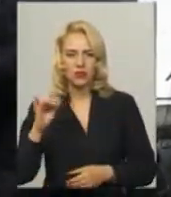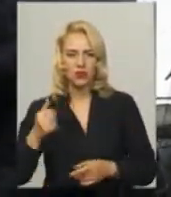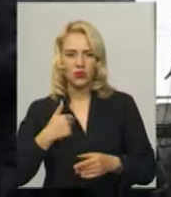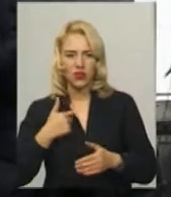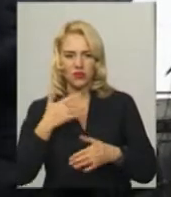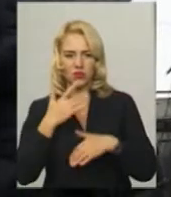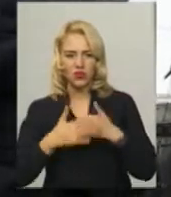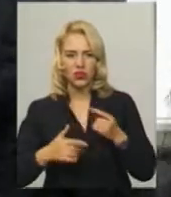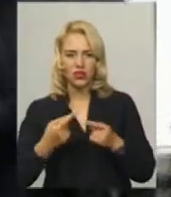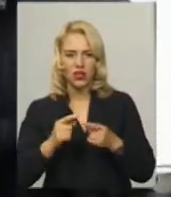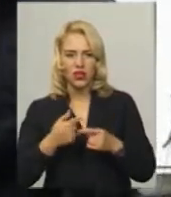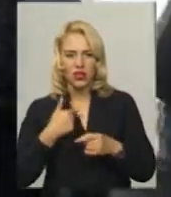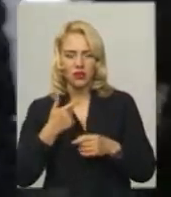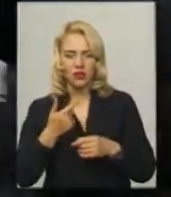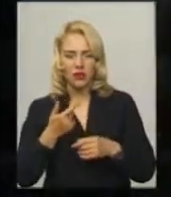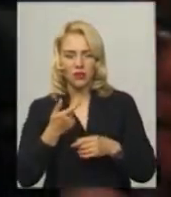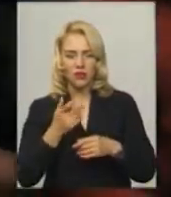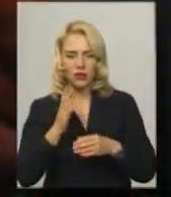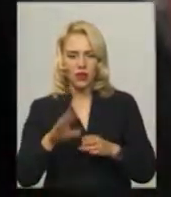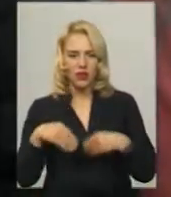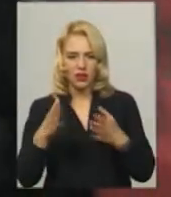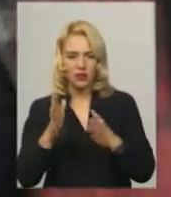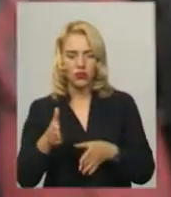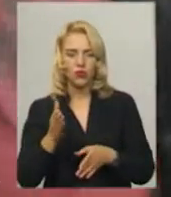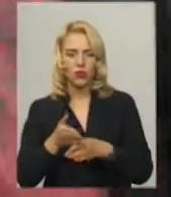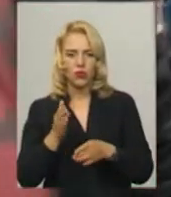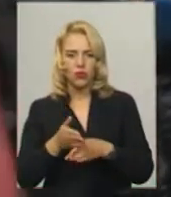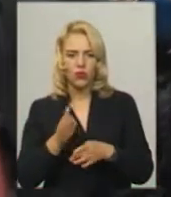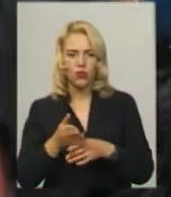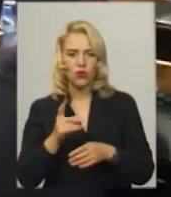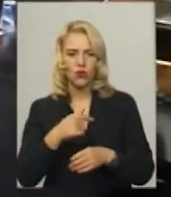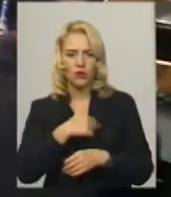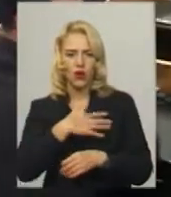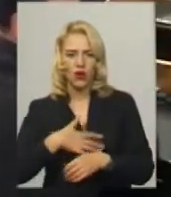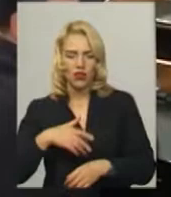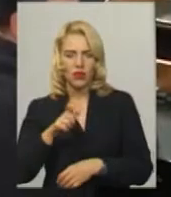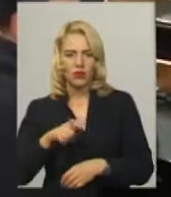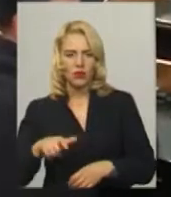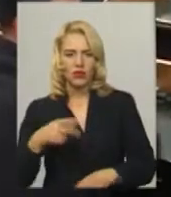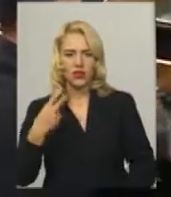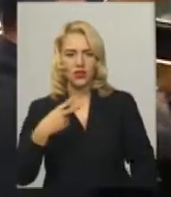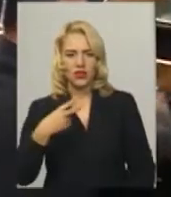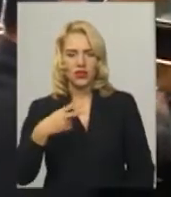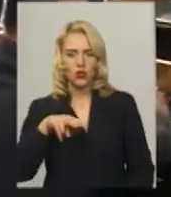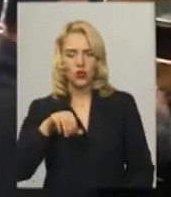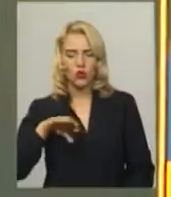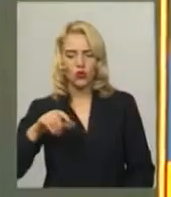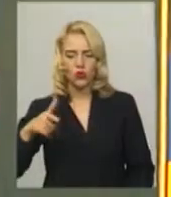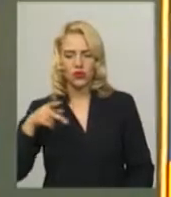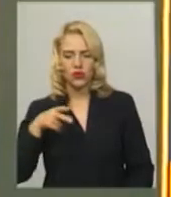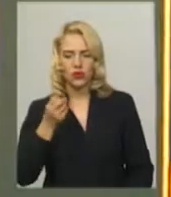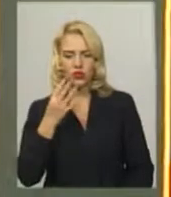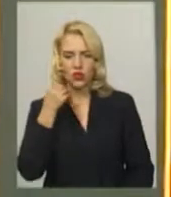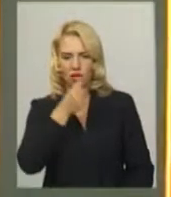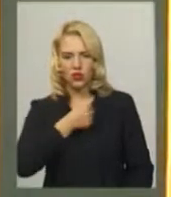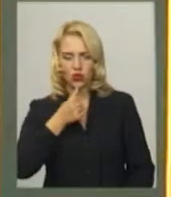доведемо це, надамо доповагу цим пораненим людям. 20 лютого 2014 року у